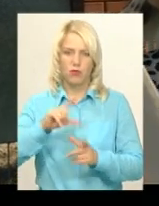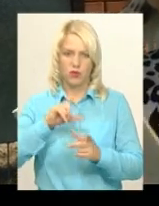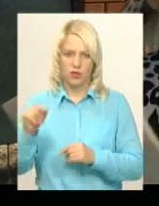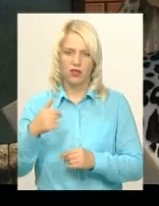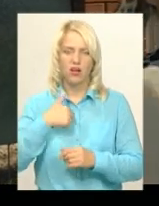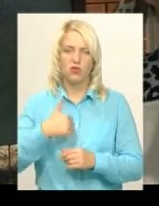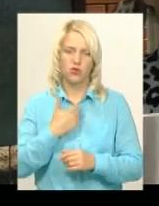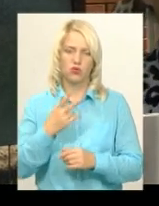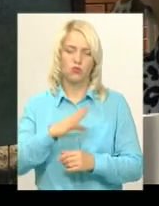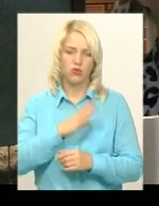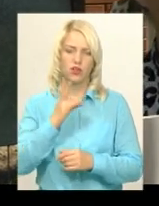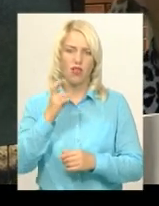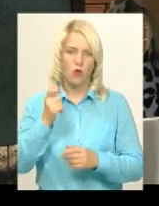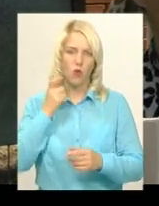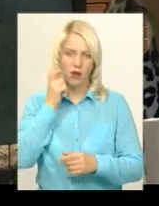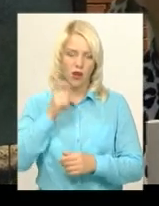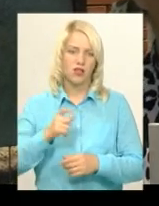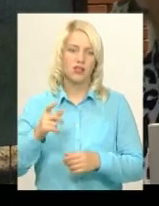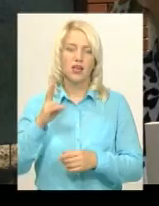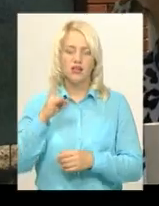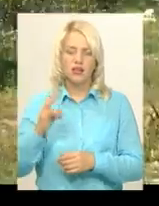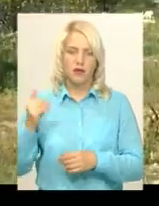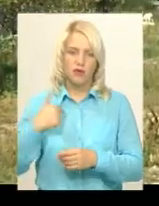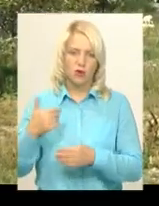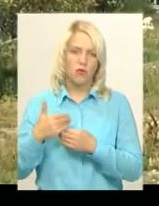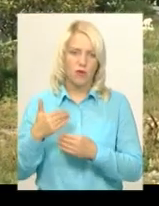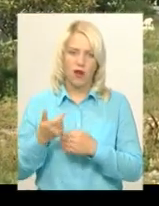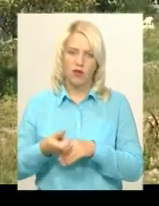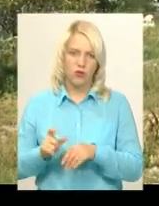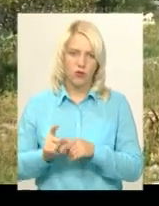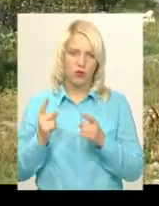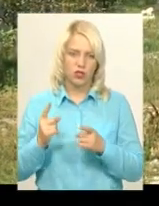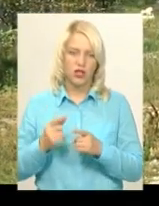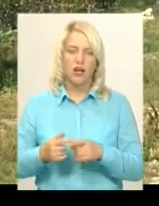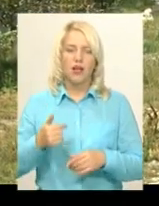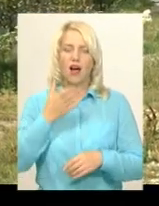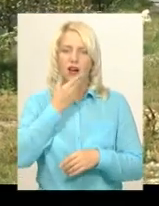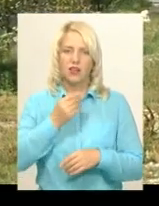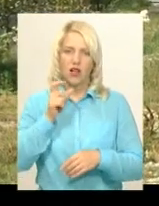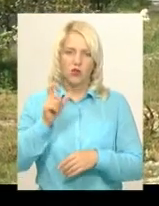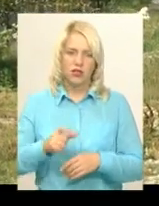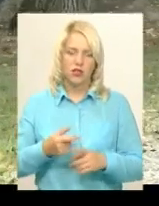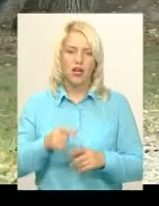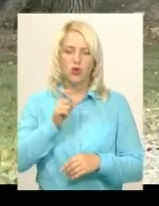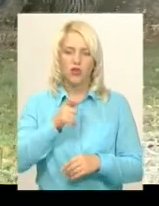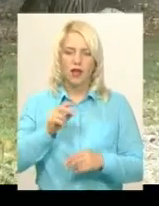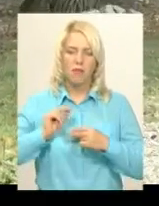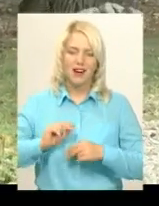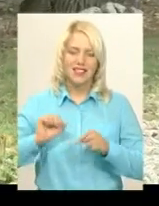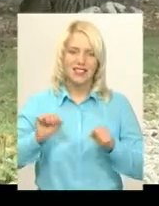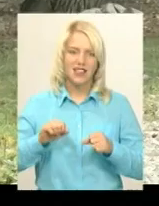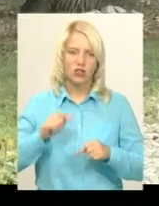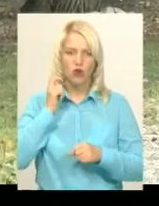мені дуже-дуже вона допомагає, дуже хороша людина. Людмила Закордонець каже, людей працездатного віку на своїй вулиці може